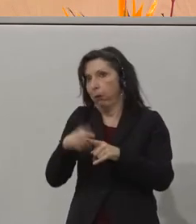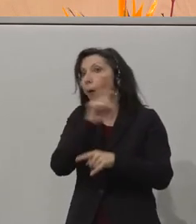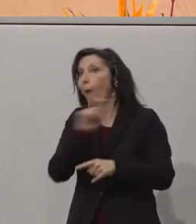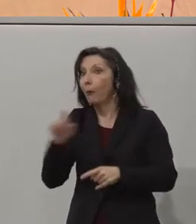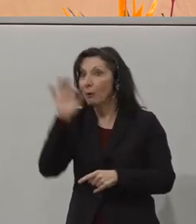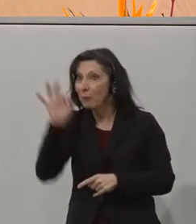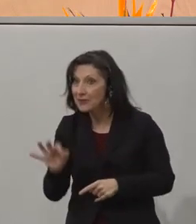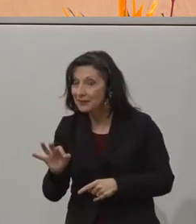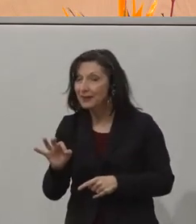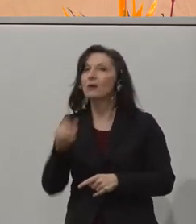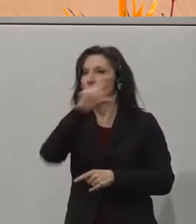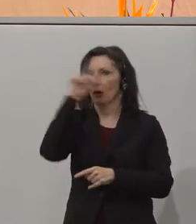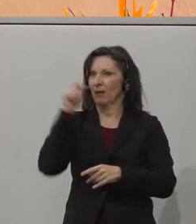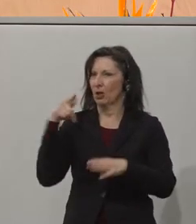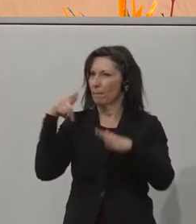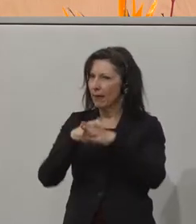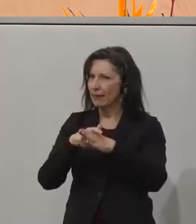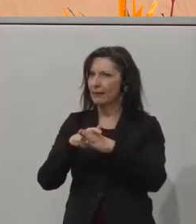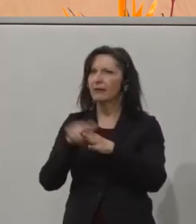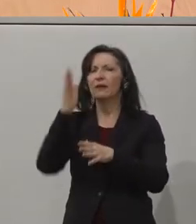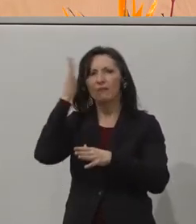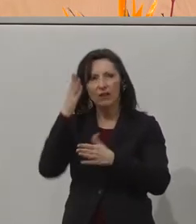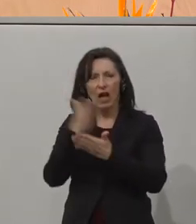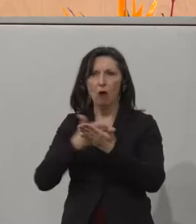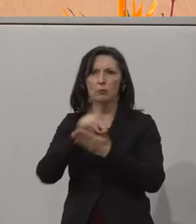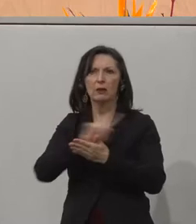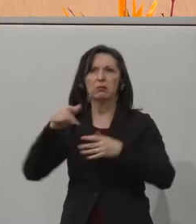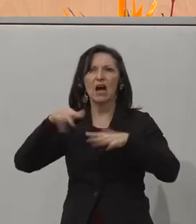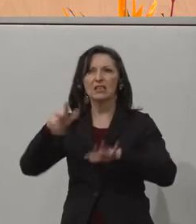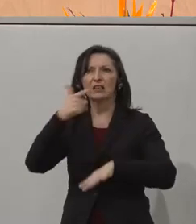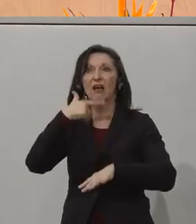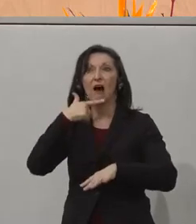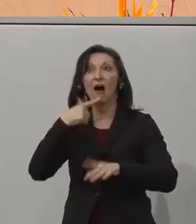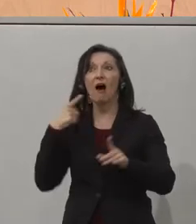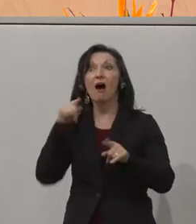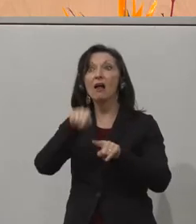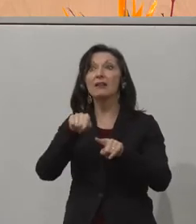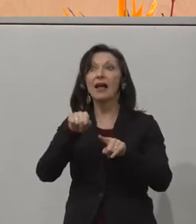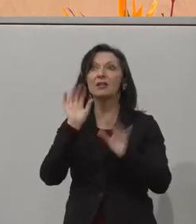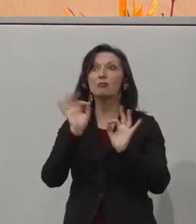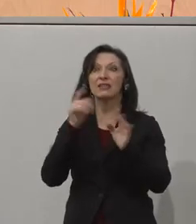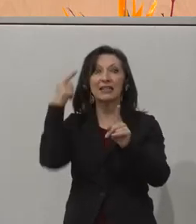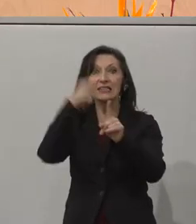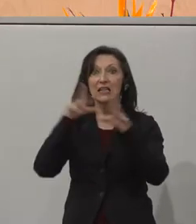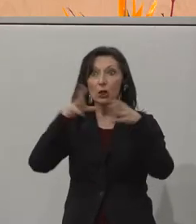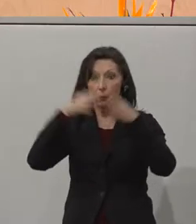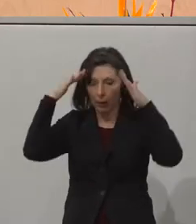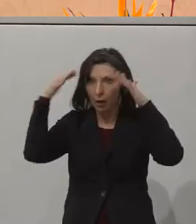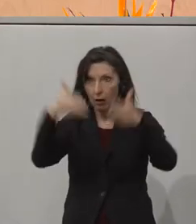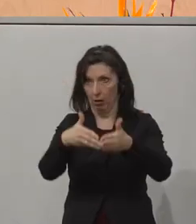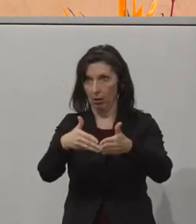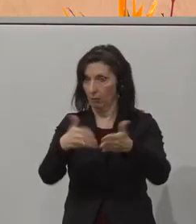Menschen mit Behinderung sind eine Zielgruppe in der Ausbildung bis 18, die ja seit einiger Zeit in Österreich gültig ist.